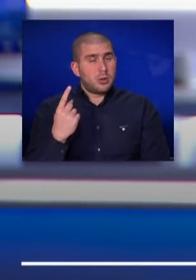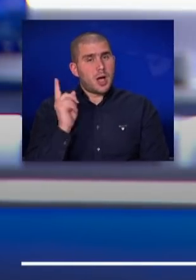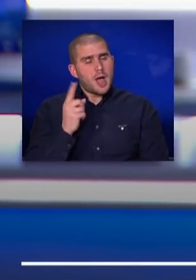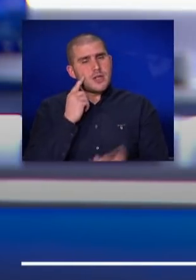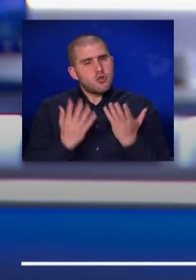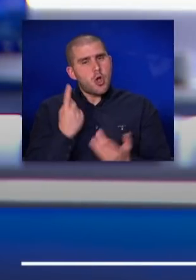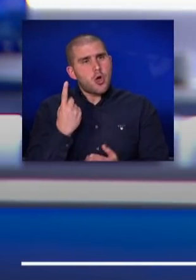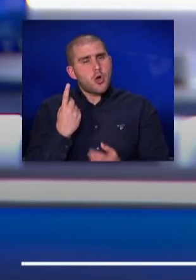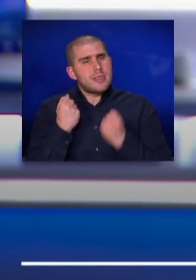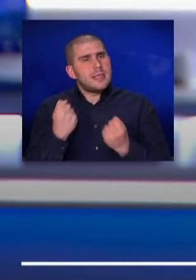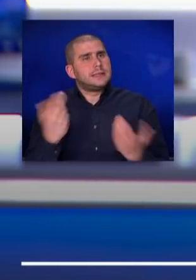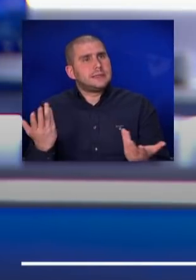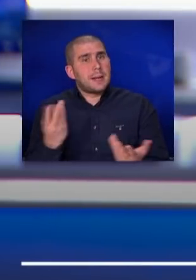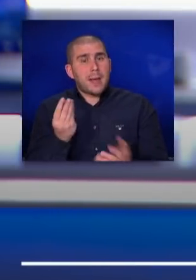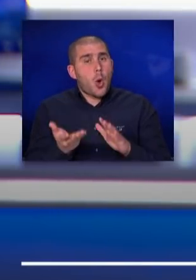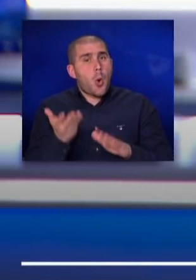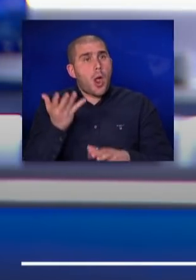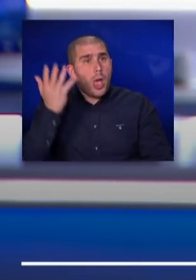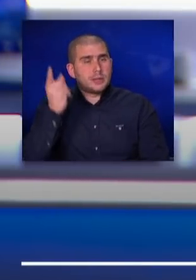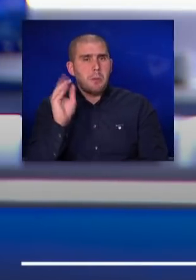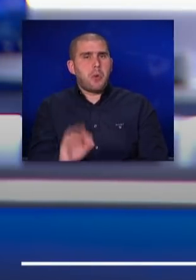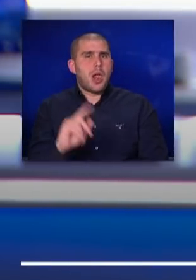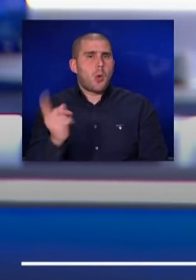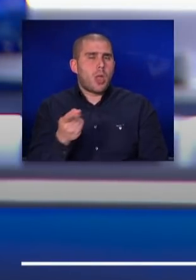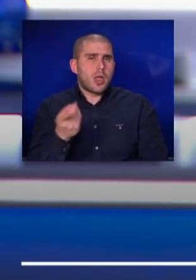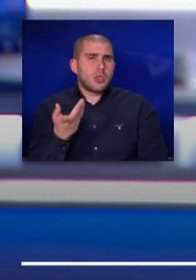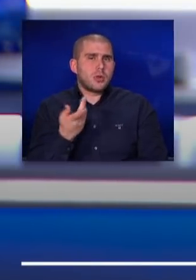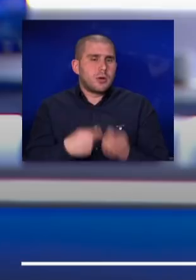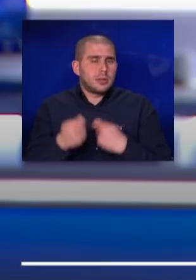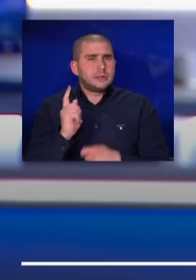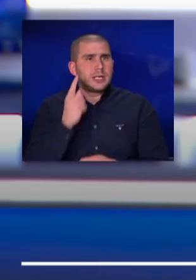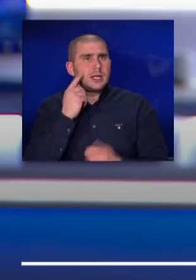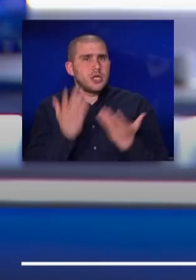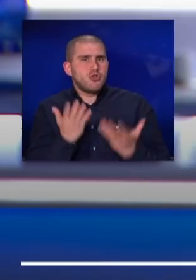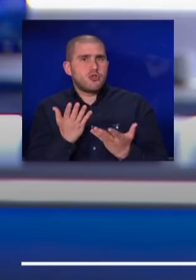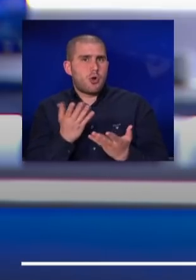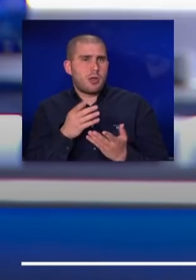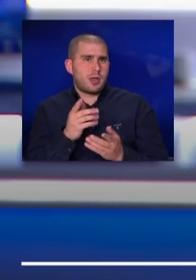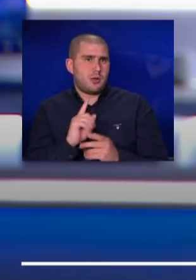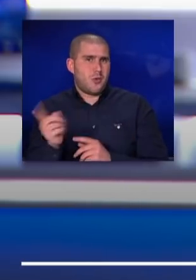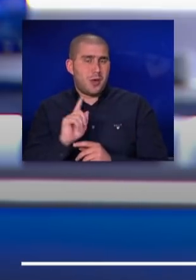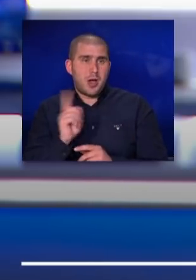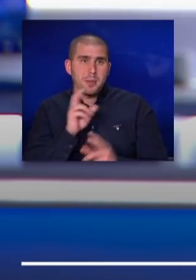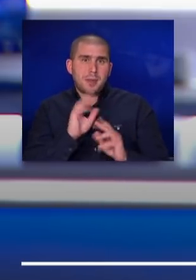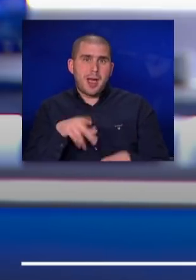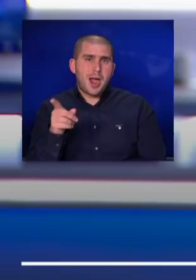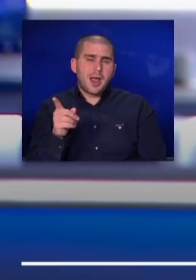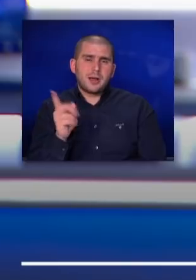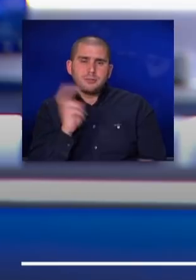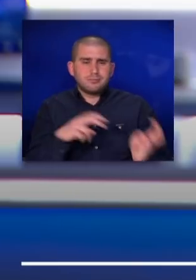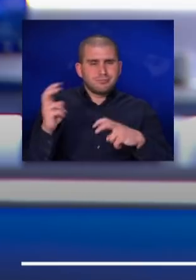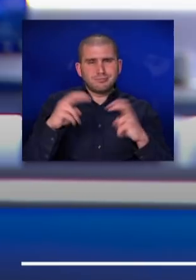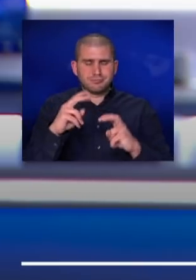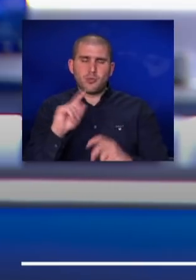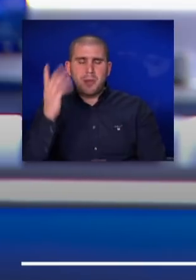כל נסיעה, אין זפק, מרגע שהמחיר עולה, זה פוגע לכולנו בכיס, הציבור צריך לשקול את הנסיעות שלו. אני לא מדבר על קארפולים, כל הדברים האלה כולנו